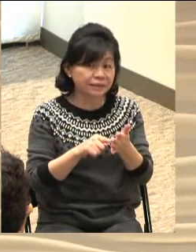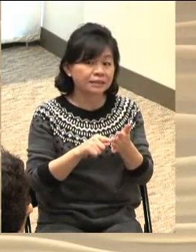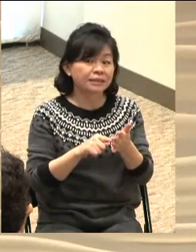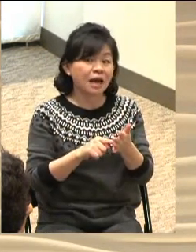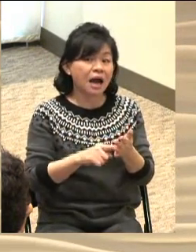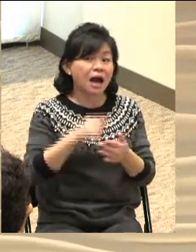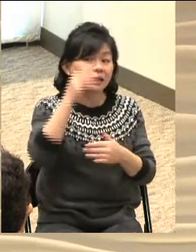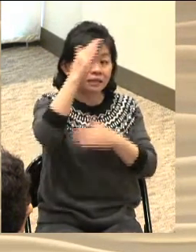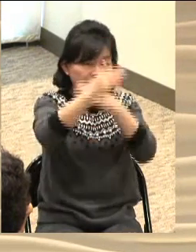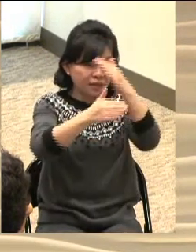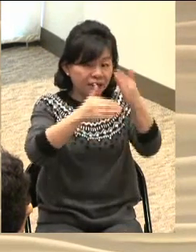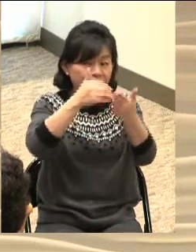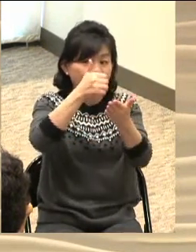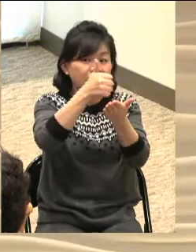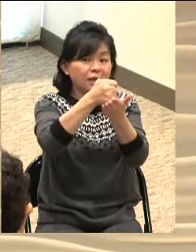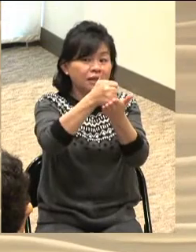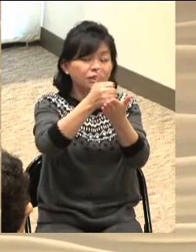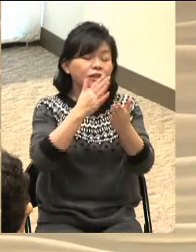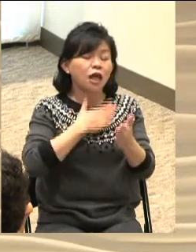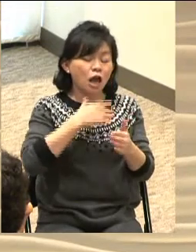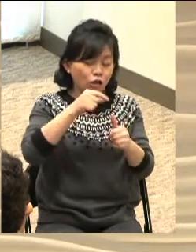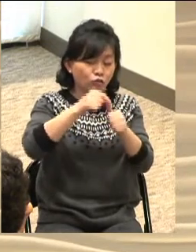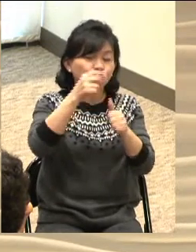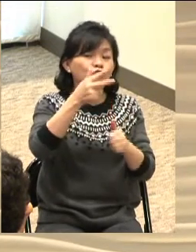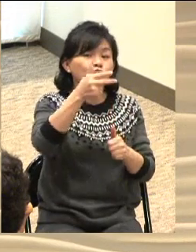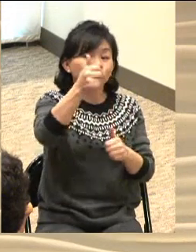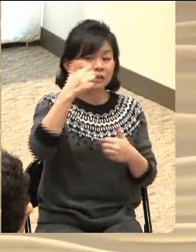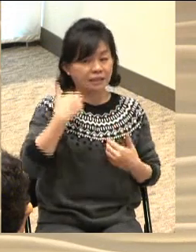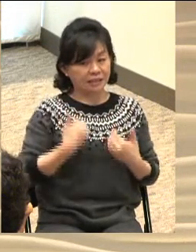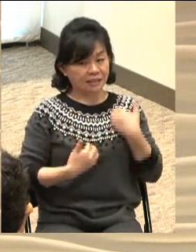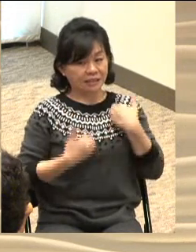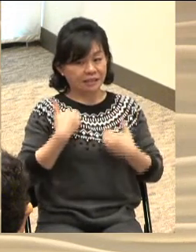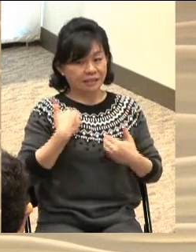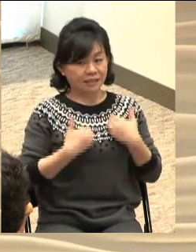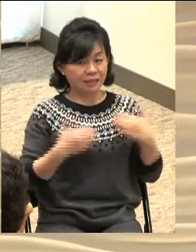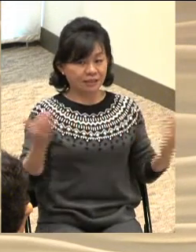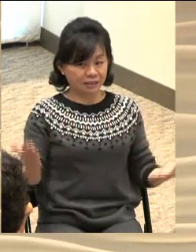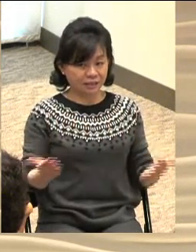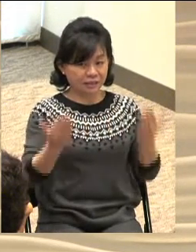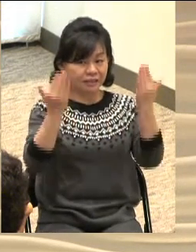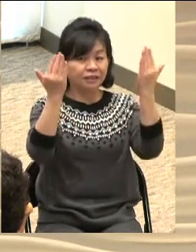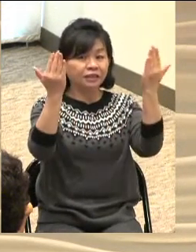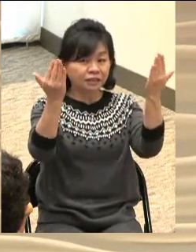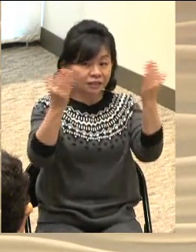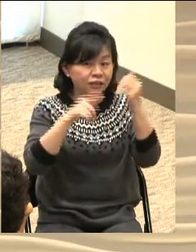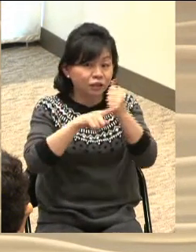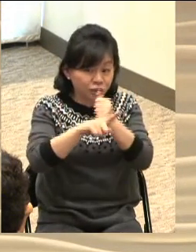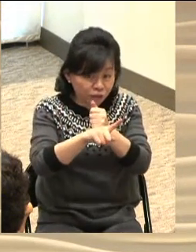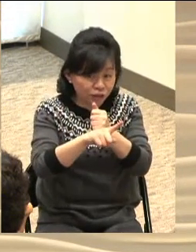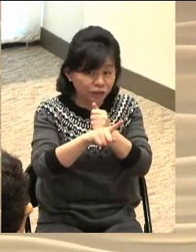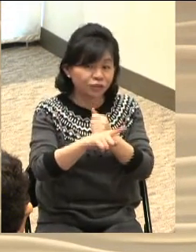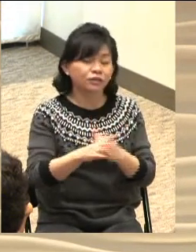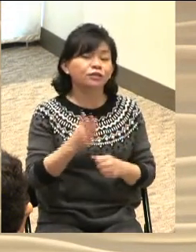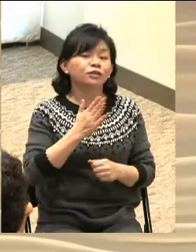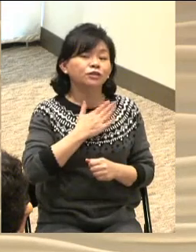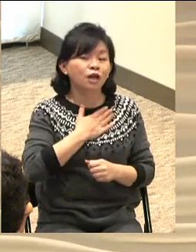하나님 내 구주를 기뻐하였음은 내